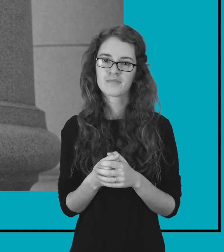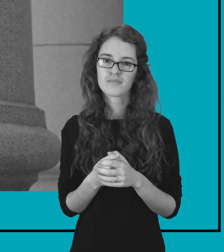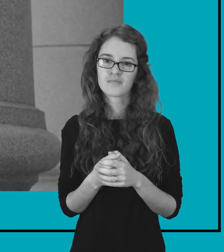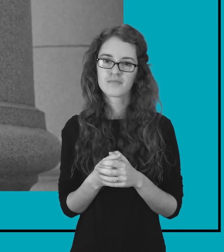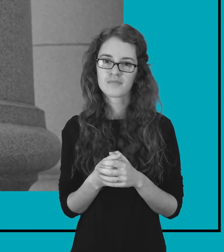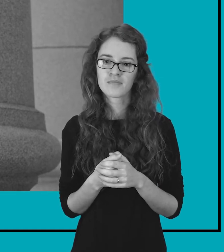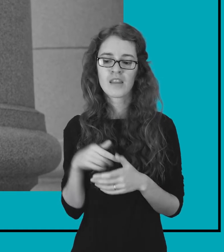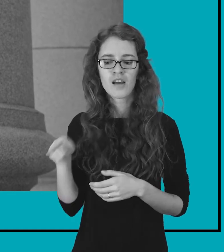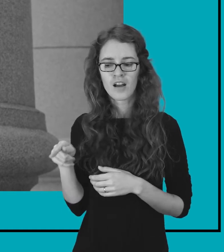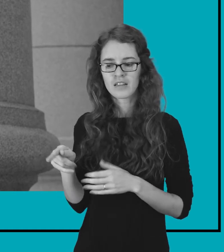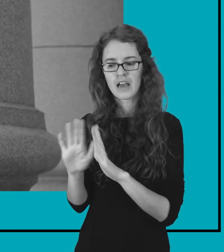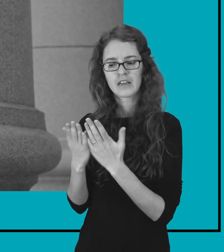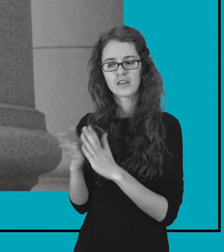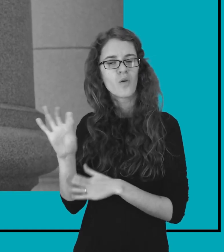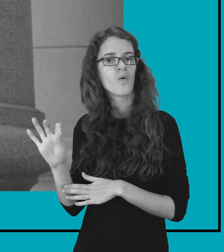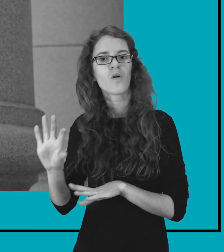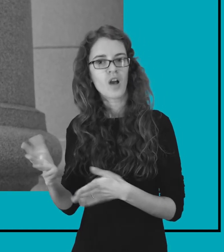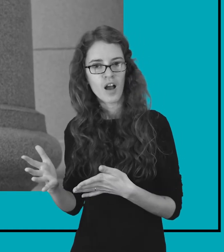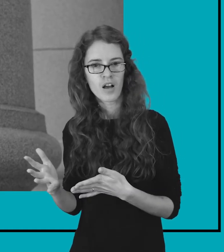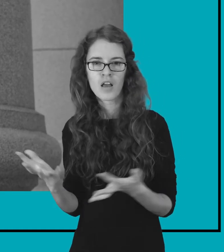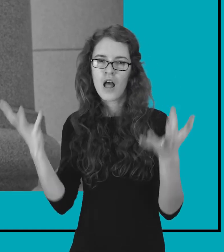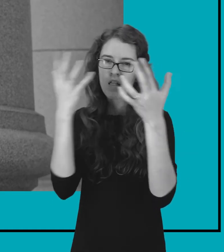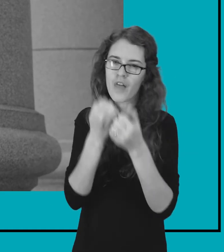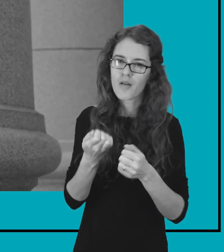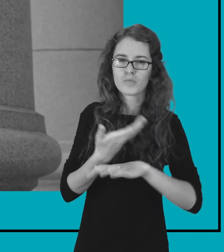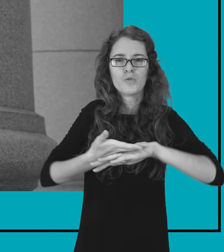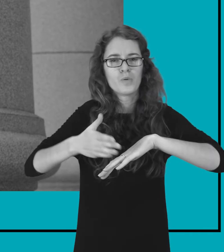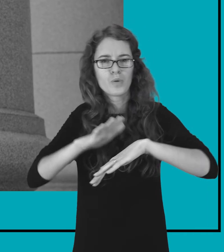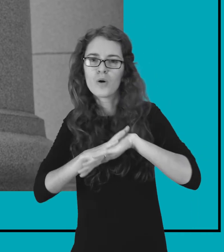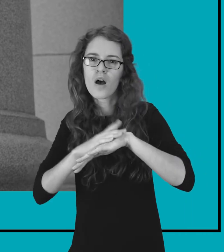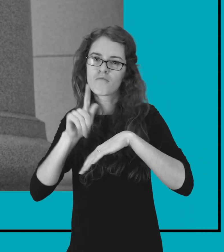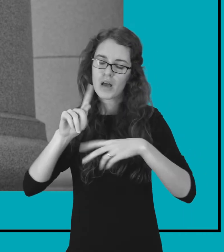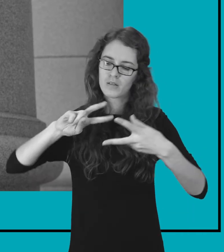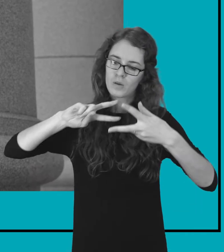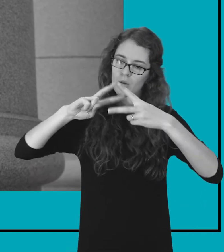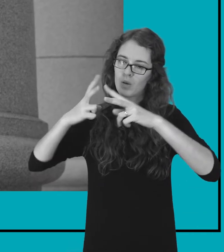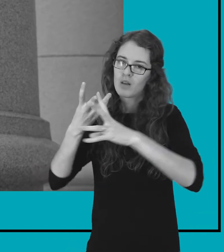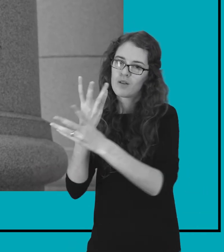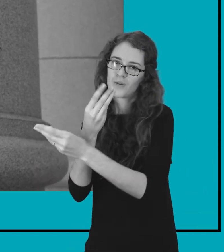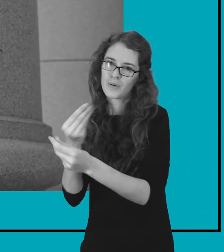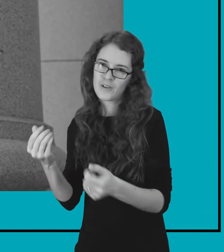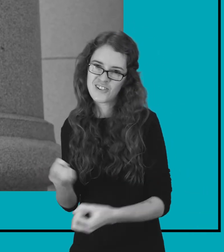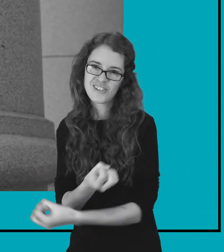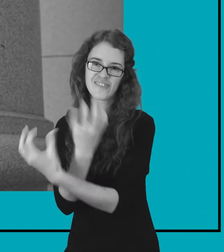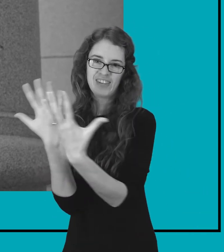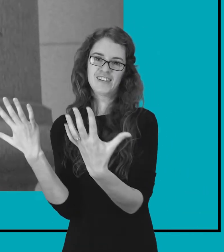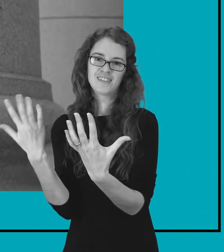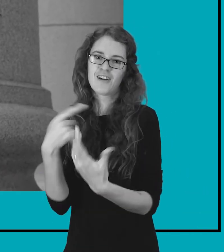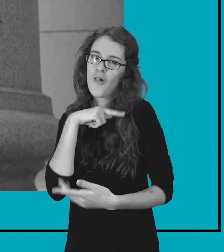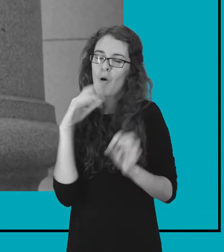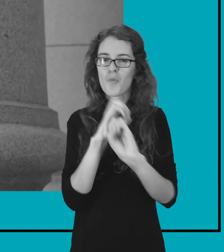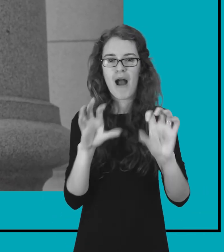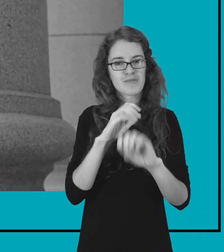Ir ten kalbama apie tamsius dalykus, bet su šviesia ateitim. Tai aš nepasaku su žeto, kad